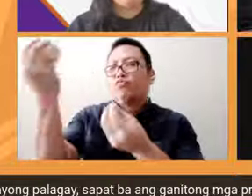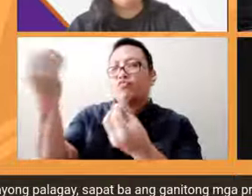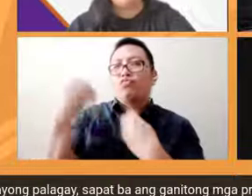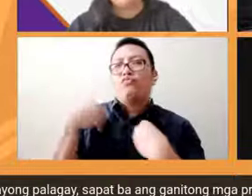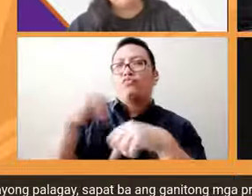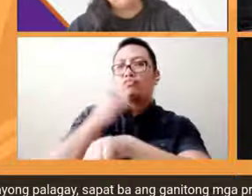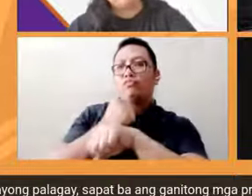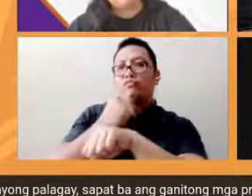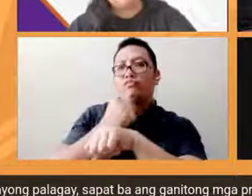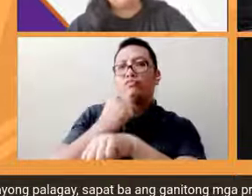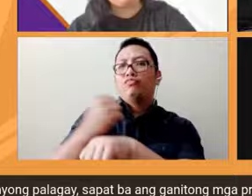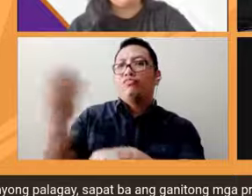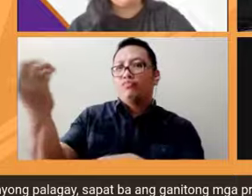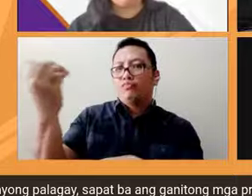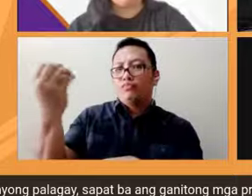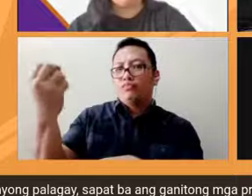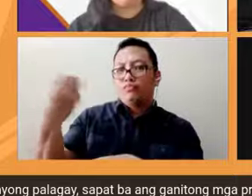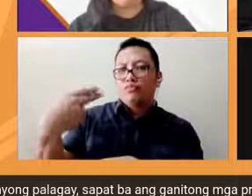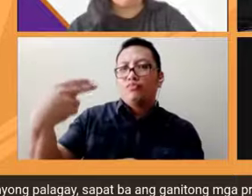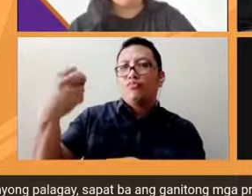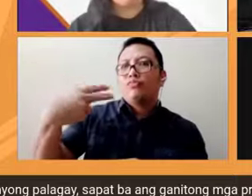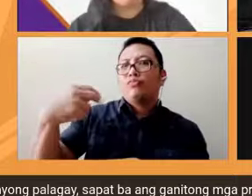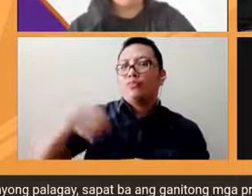tasks sumusulod naman